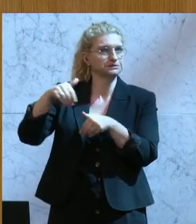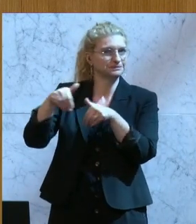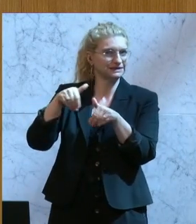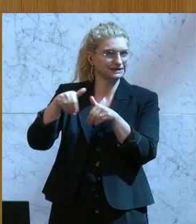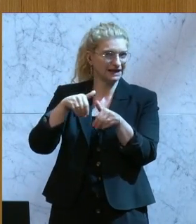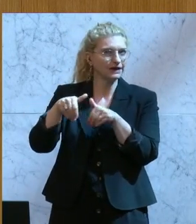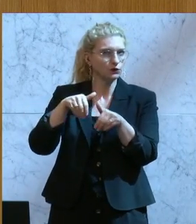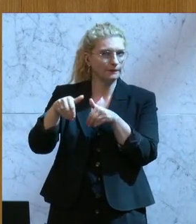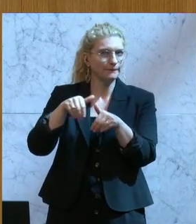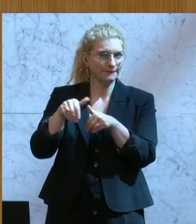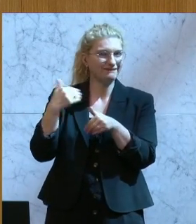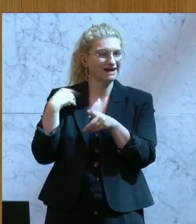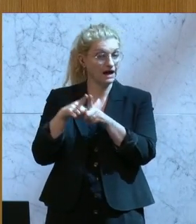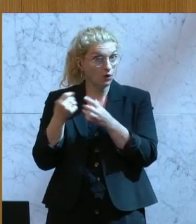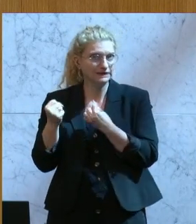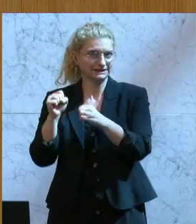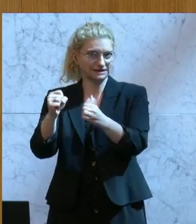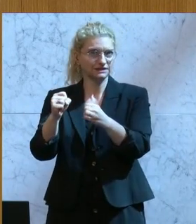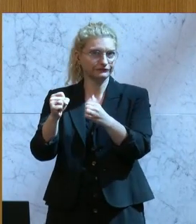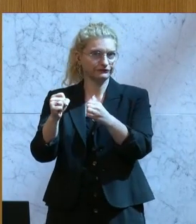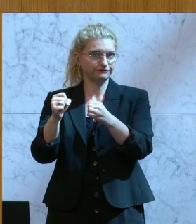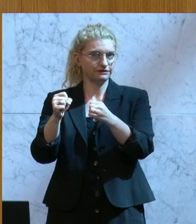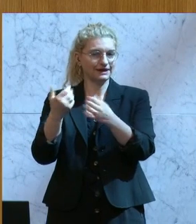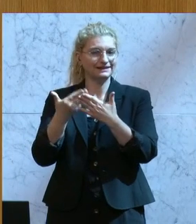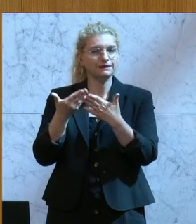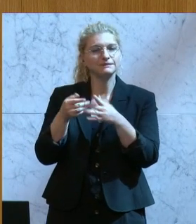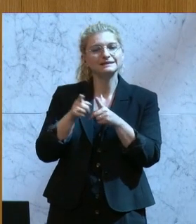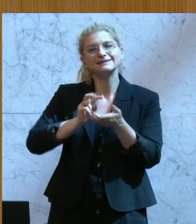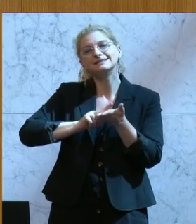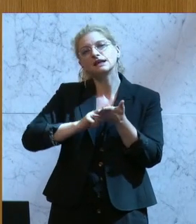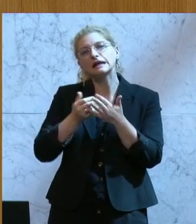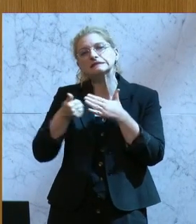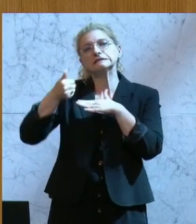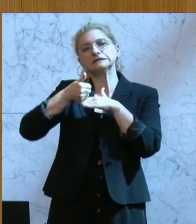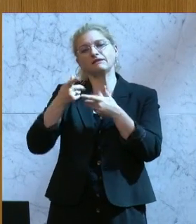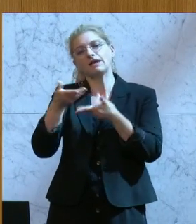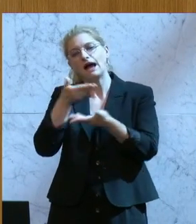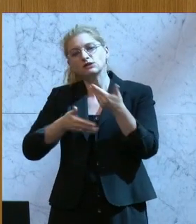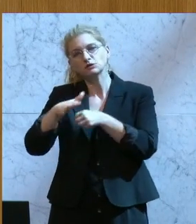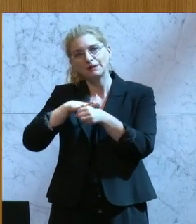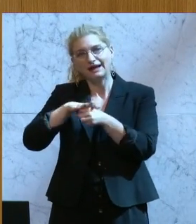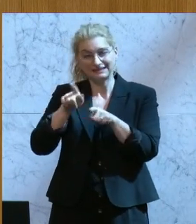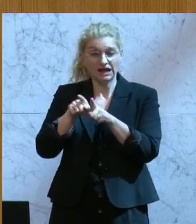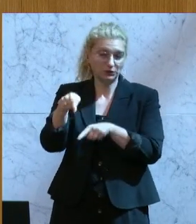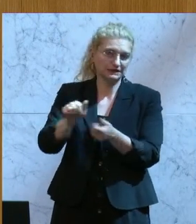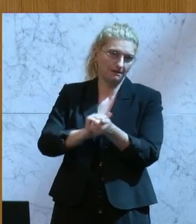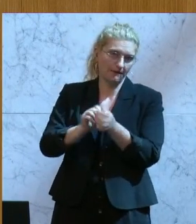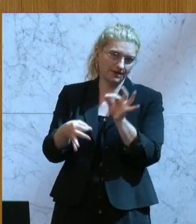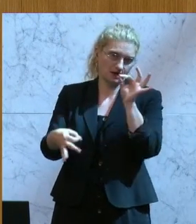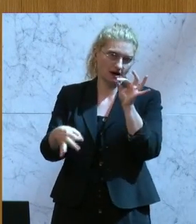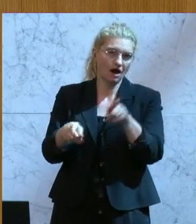eine Initiative gegeben, um Handlungsbereiche der digitalen Souveränität, wo auch hier dieses Papier entstanden ist,